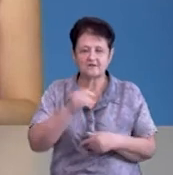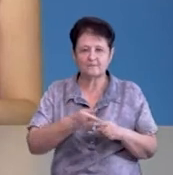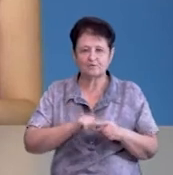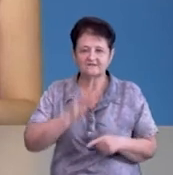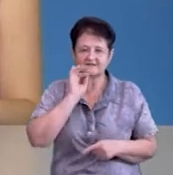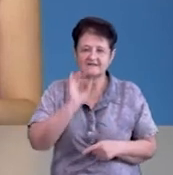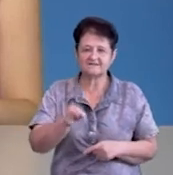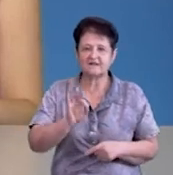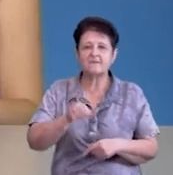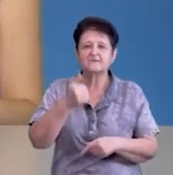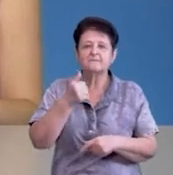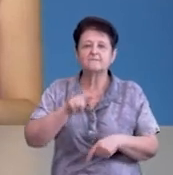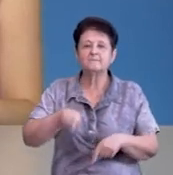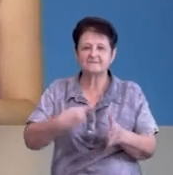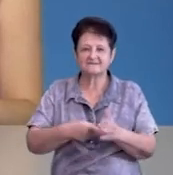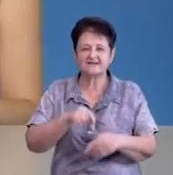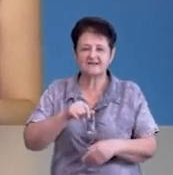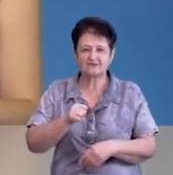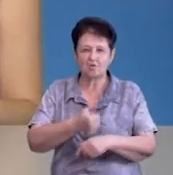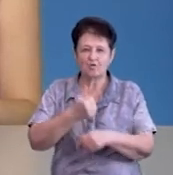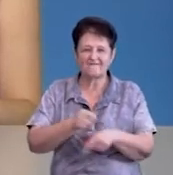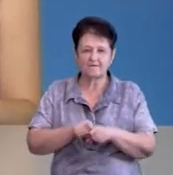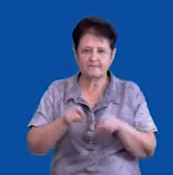Суспільному сказала міський голова Прилук Ольга Пупенко.